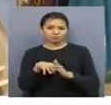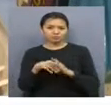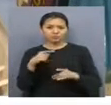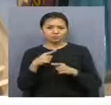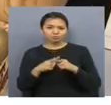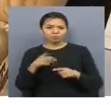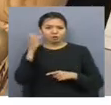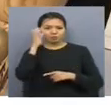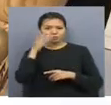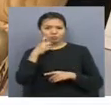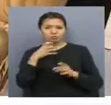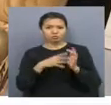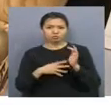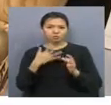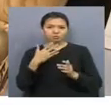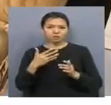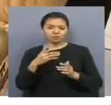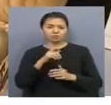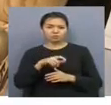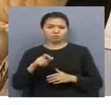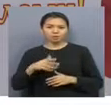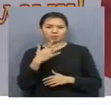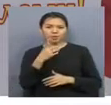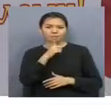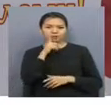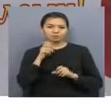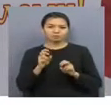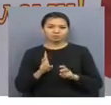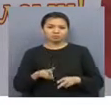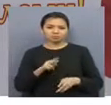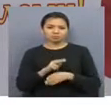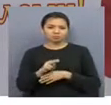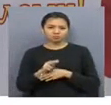қатар білікті 195 сұтазын қатары 5 жас мамаммен толтыпқан.